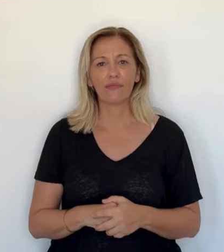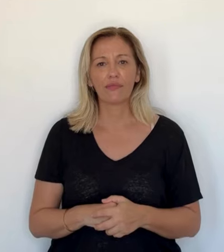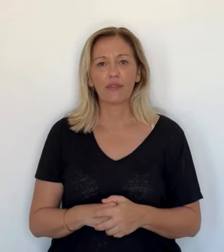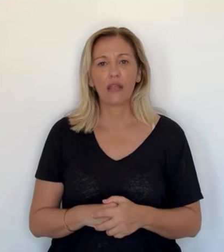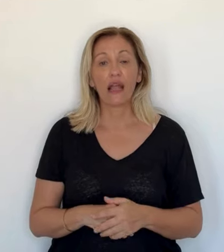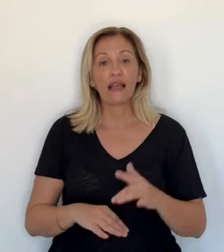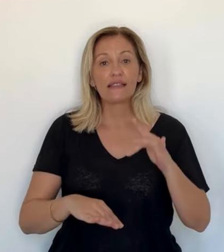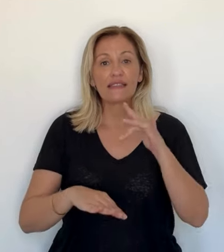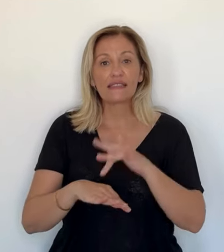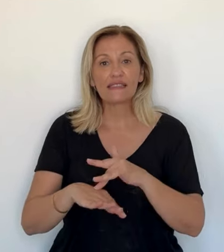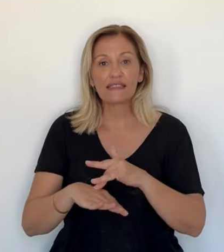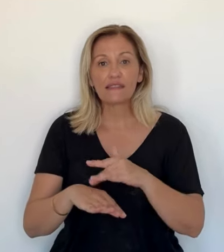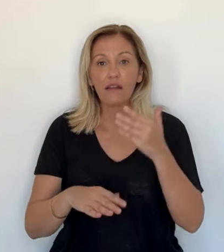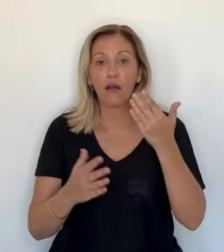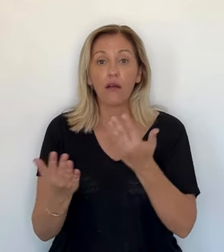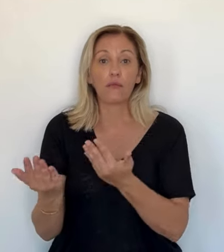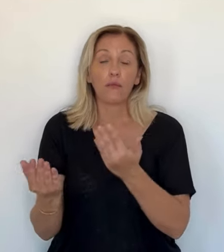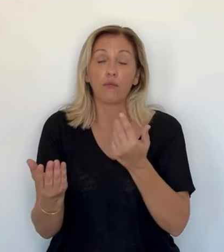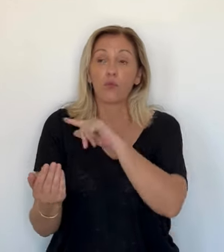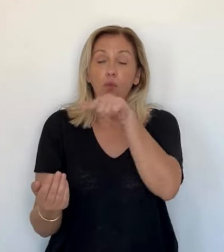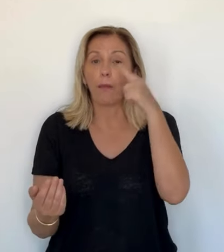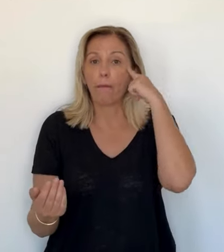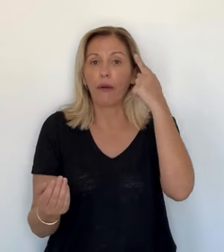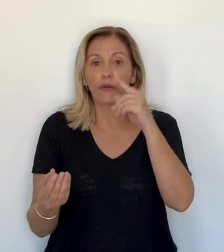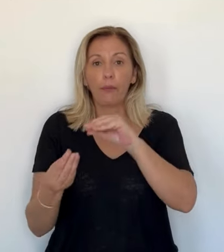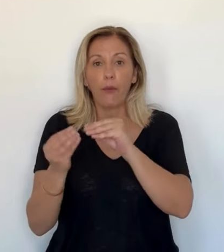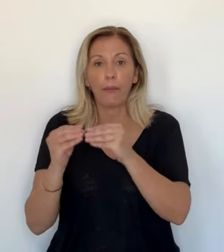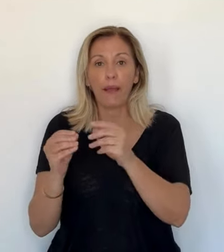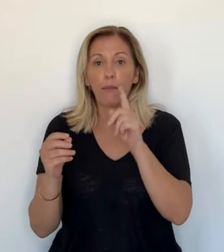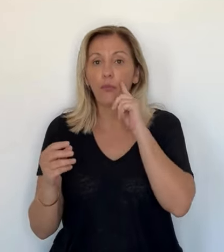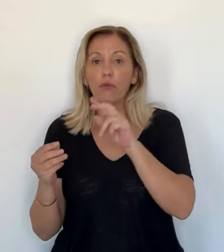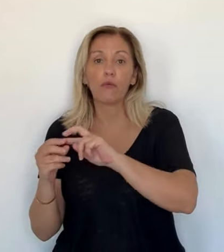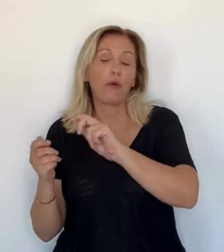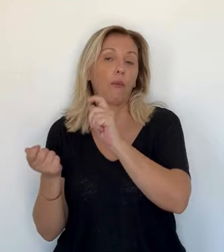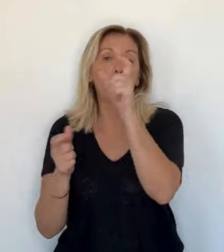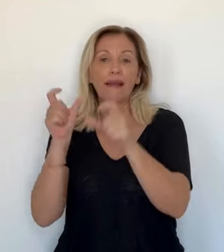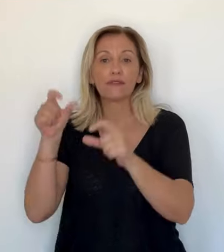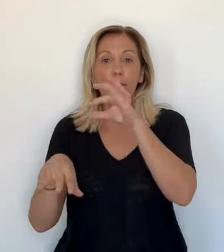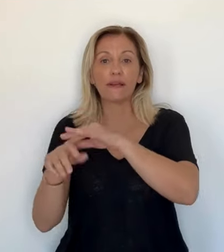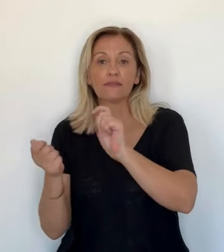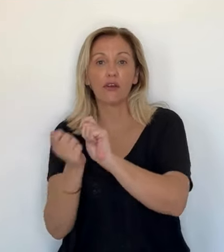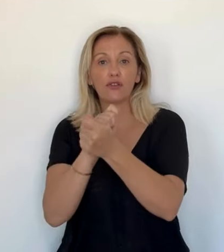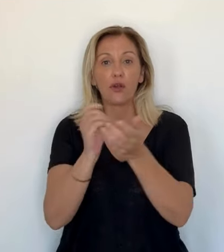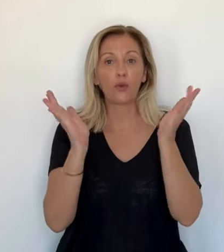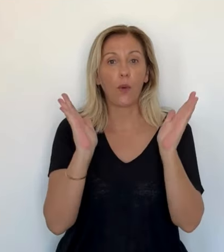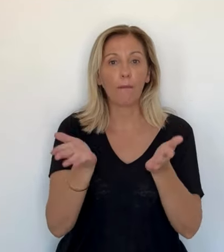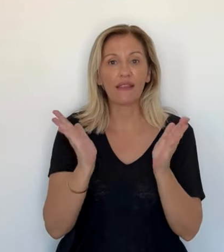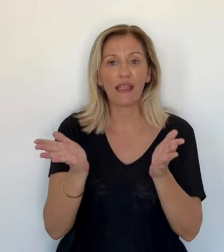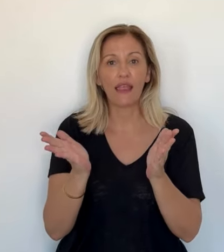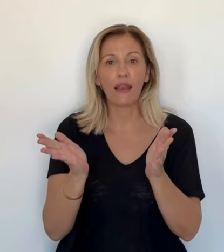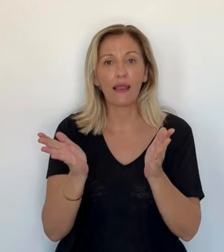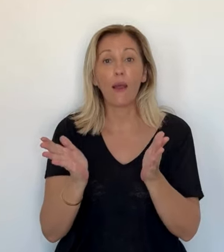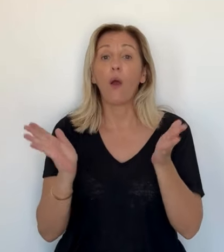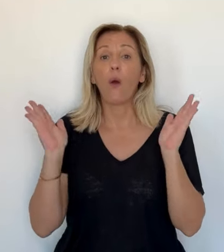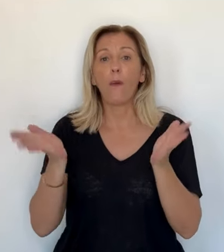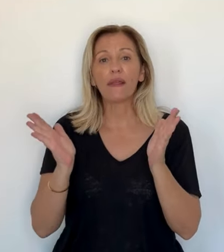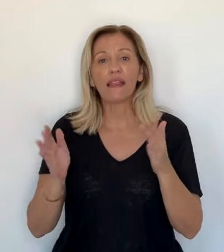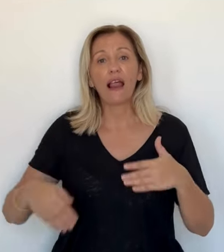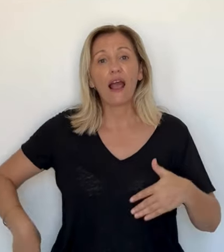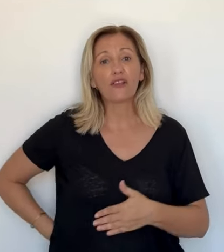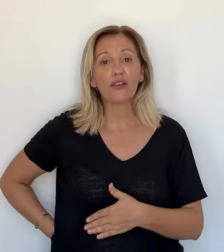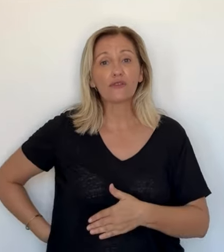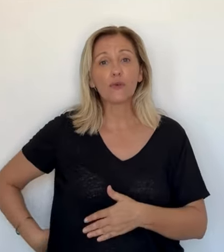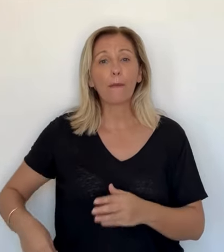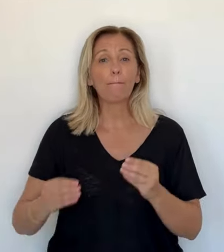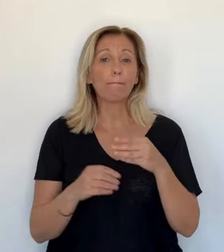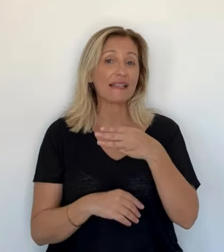'abattage, ce qui n'est pas le cas ici. C'est tout à fait convivial, accueillant. Sur le site, on s'attend à de